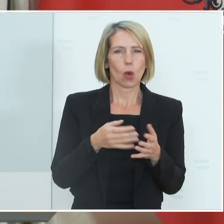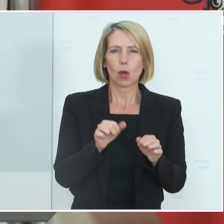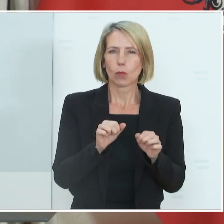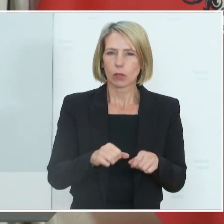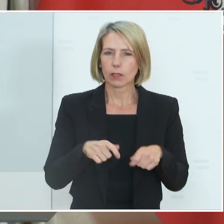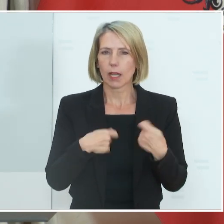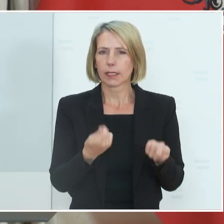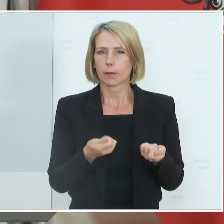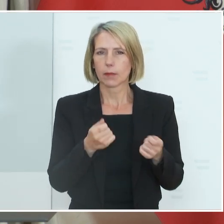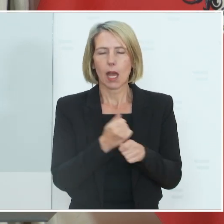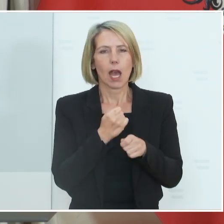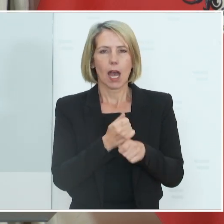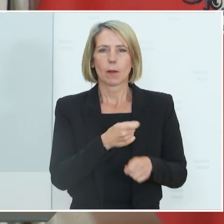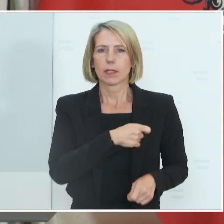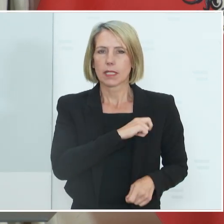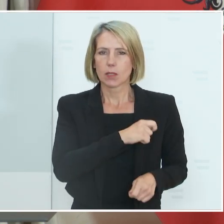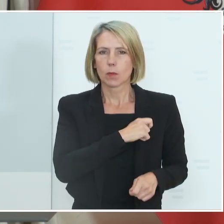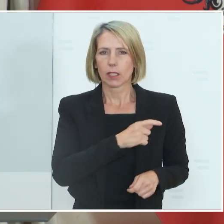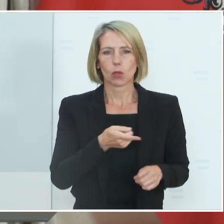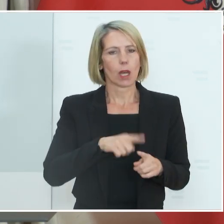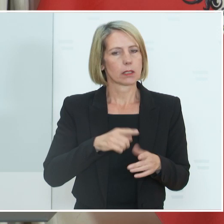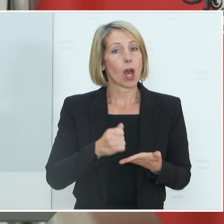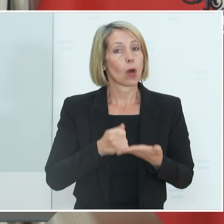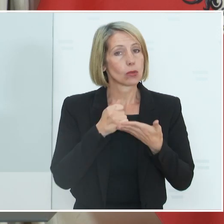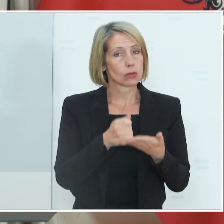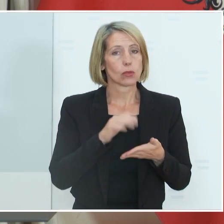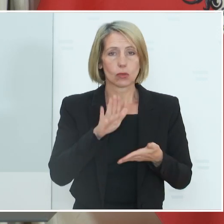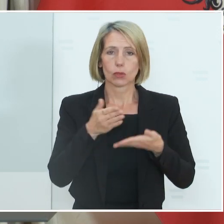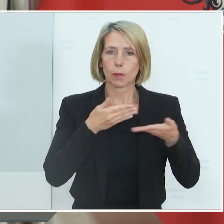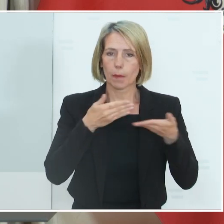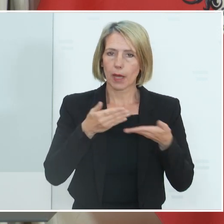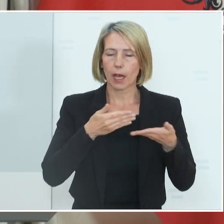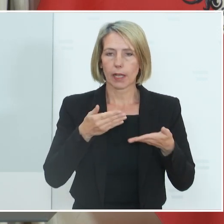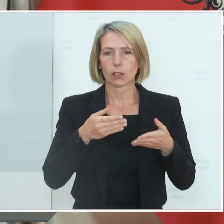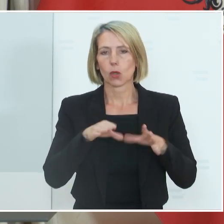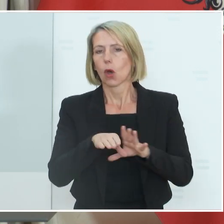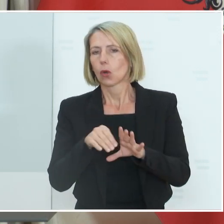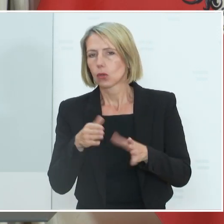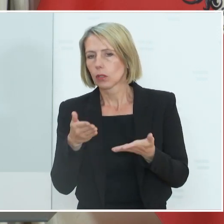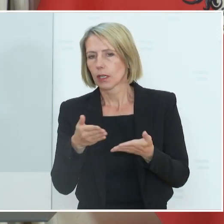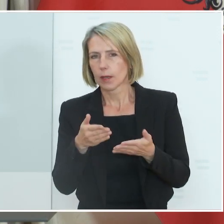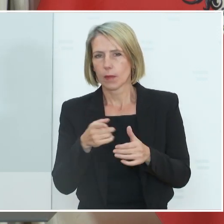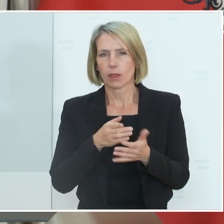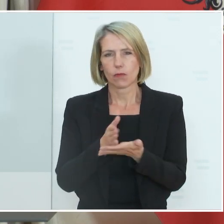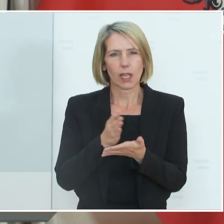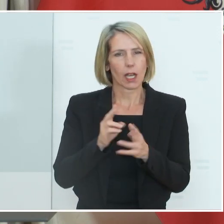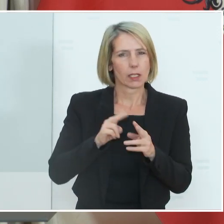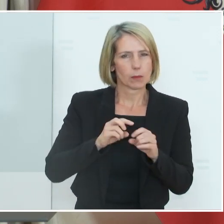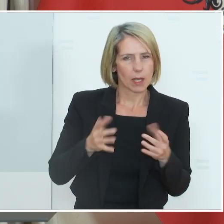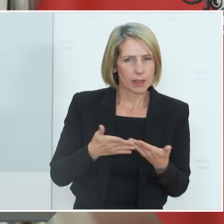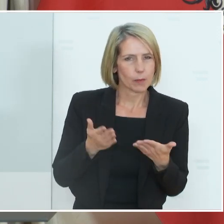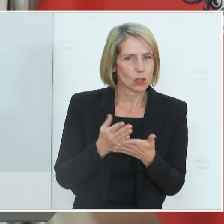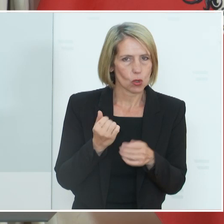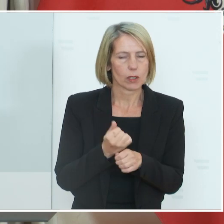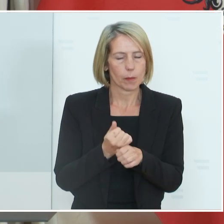Arbeitsinspektorate im Arbeitsministerium werden natürlich auch unterstützen bei der Beratung von Unternehmen, wie sie es bisher schon gemacht haben während der Pandemie, auch bei dieser